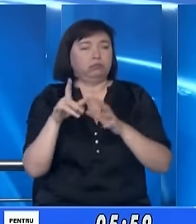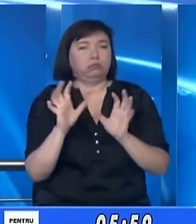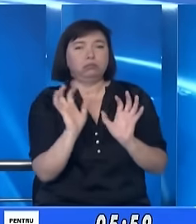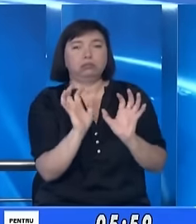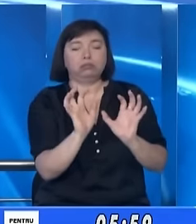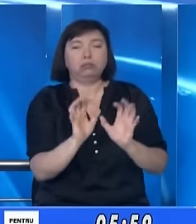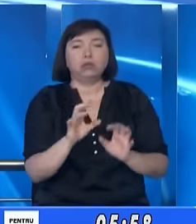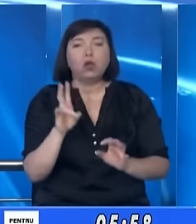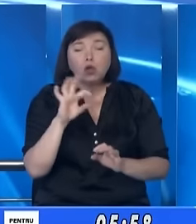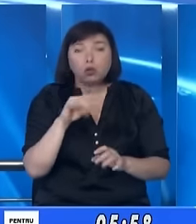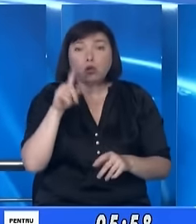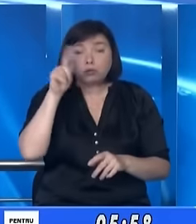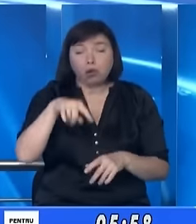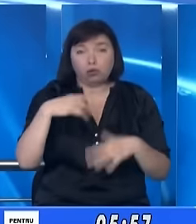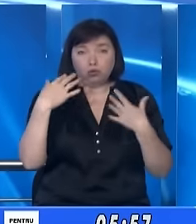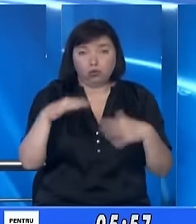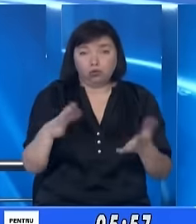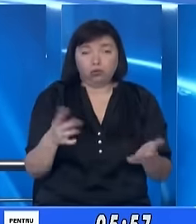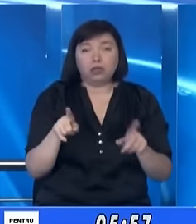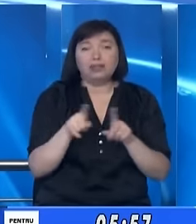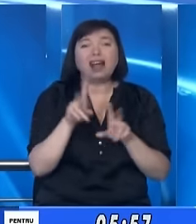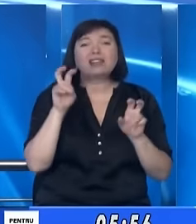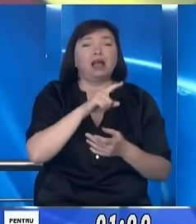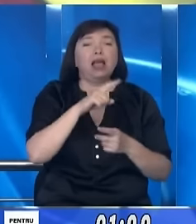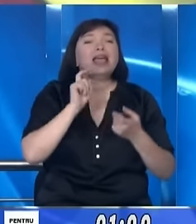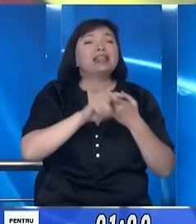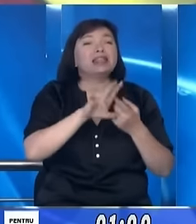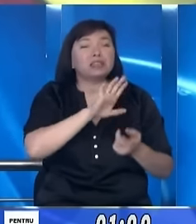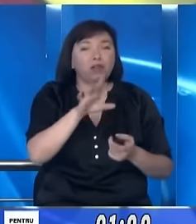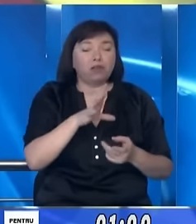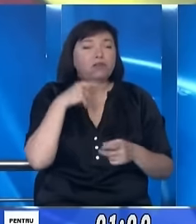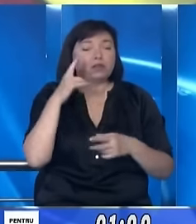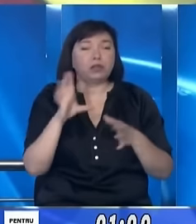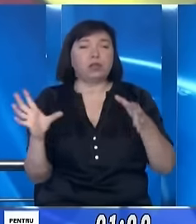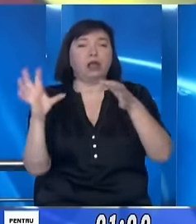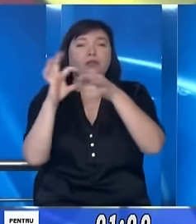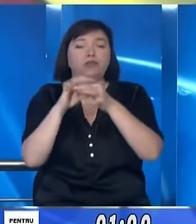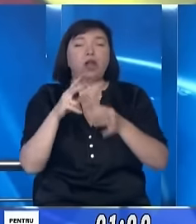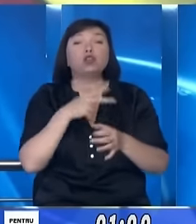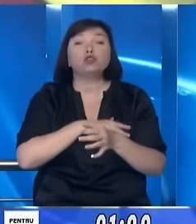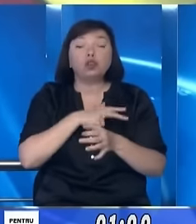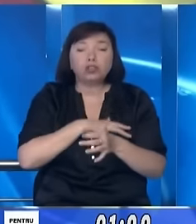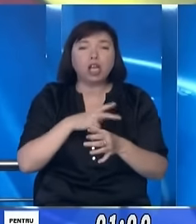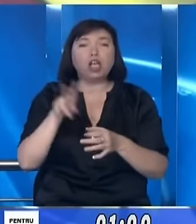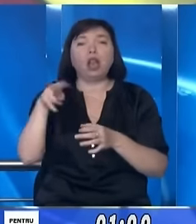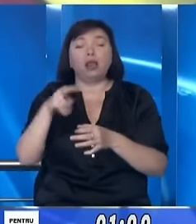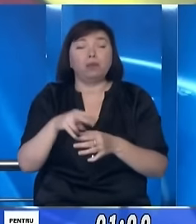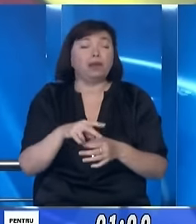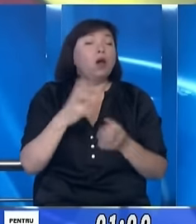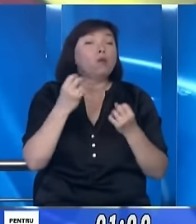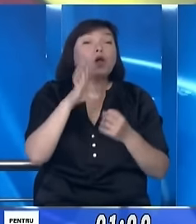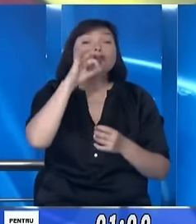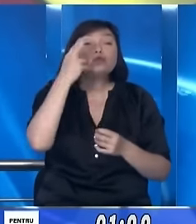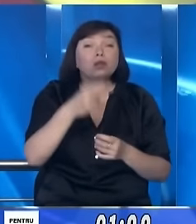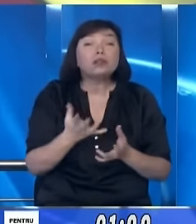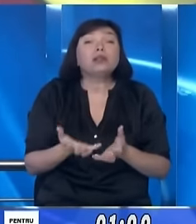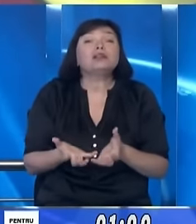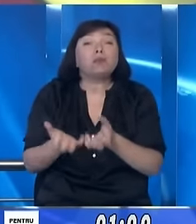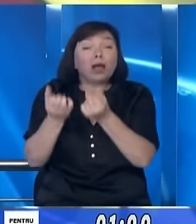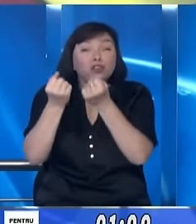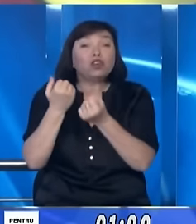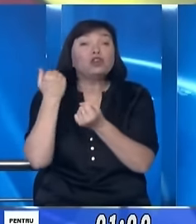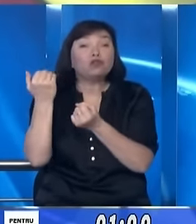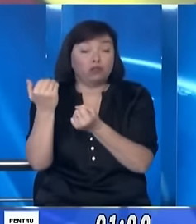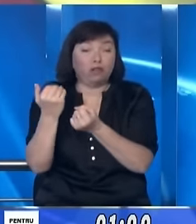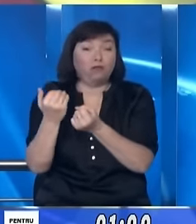vedem că deja au ajuns și la așa numită presă liberă. Socialiști au fost primii care l-au susținut, dar uitați să mai spuneți că au susținut și alți